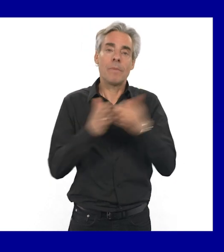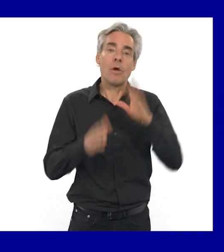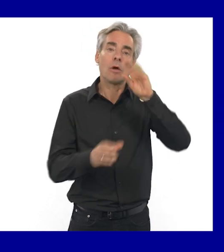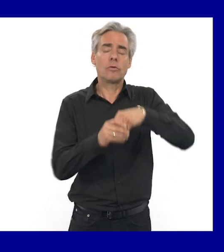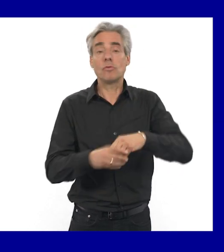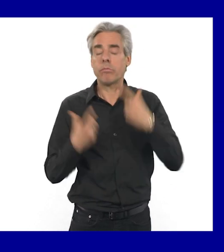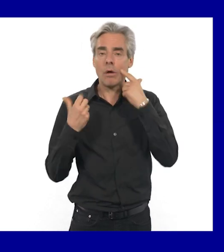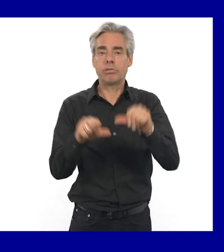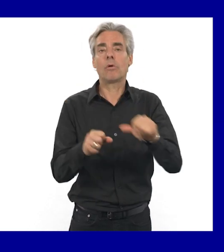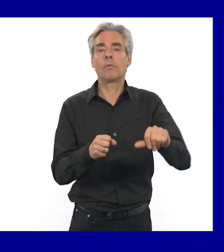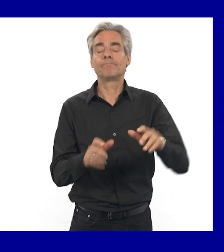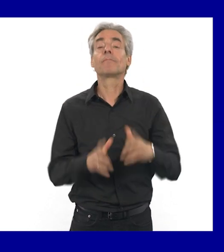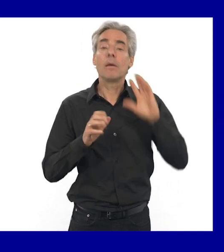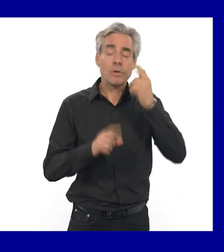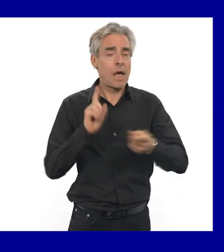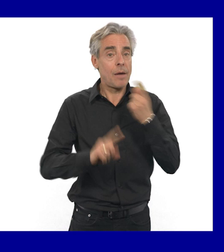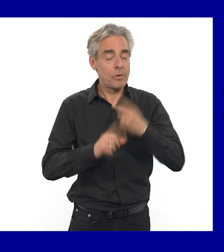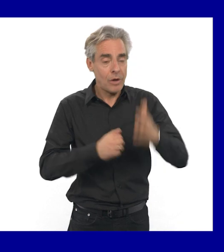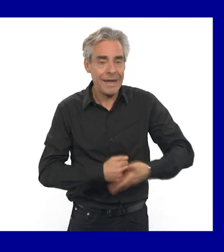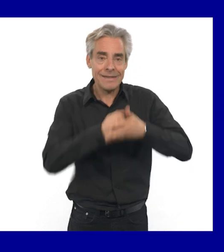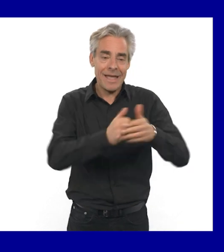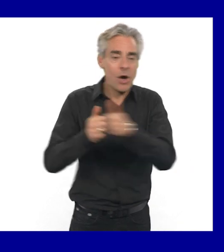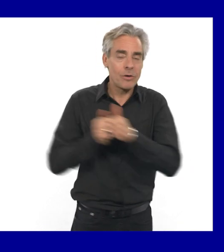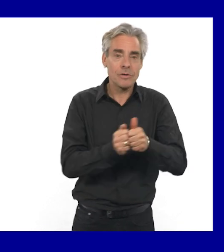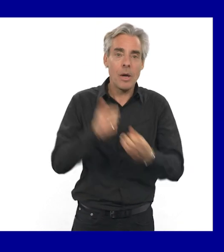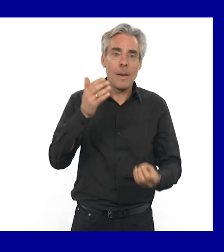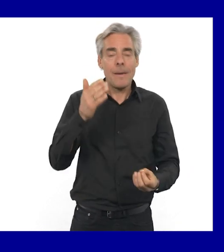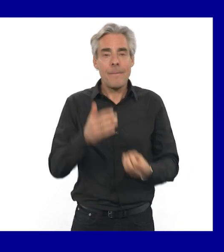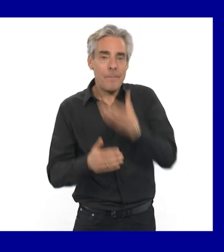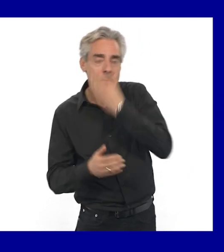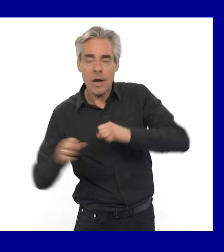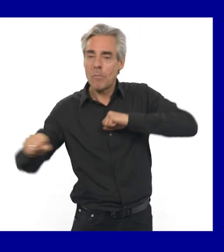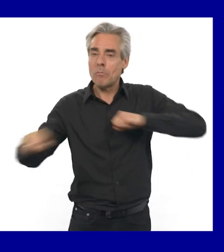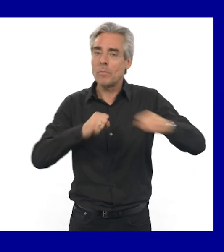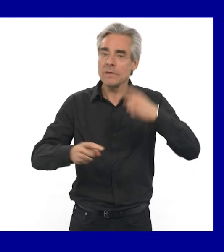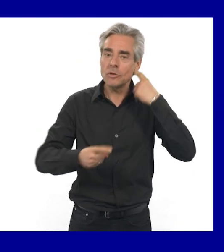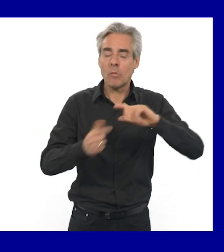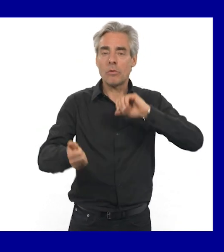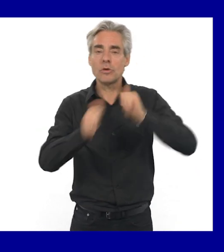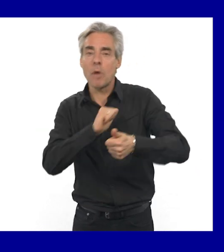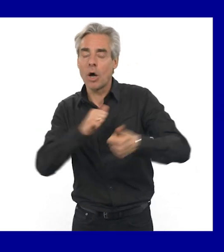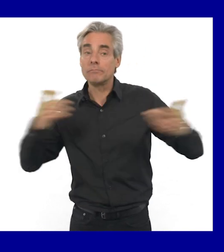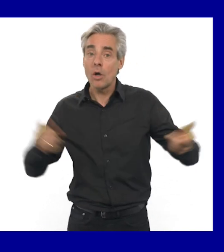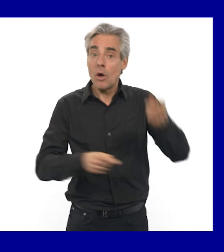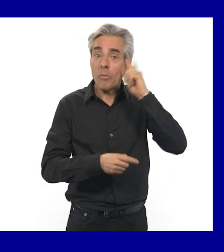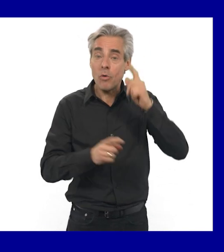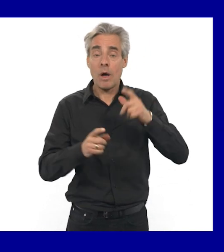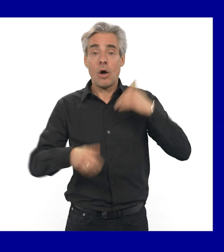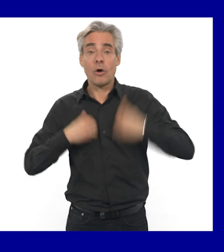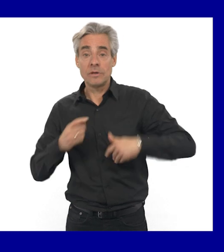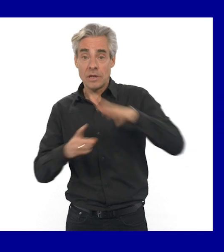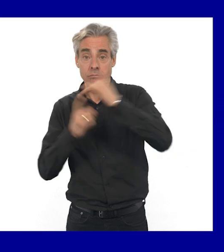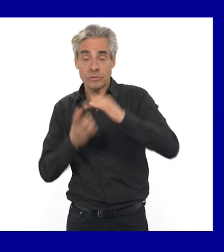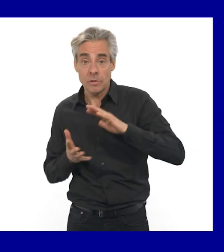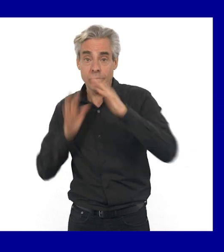incomparable. Il est donc essentiel de soutenir ensemble cette belle et nécessaire mobilisation pour le sport, car quand les enjeux du